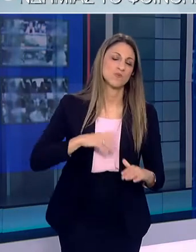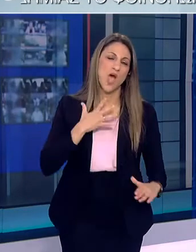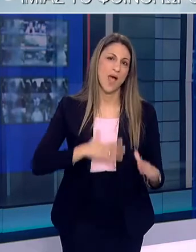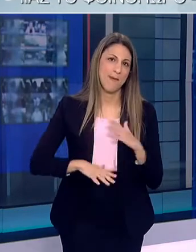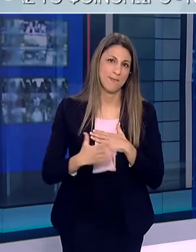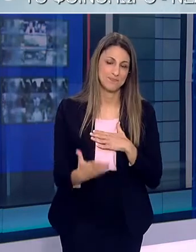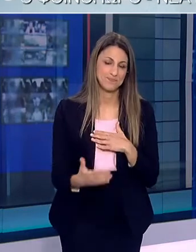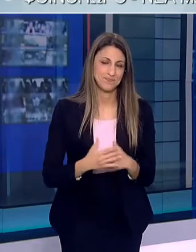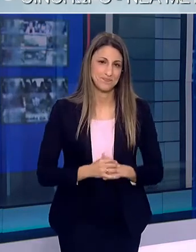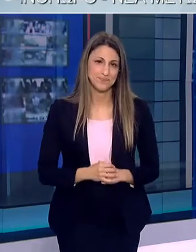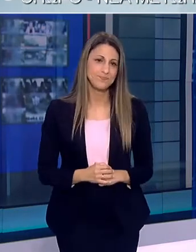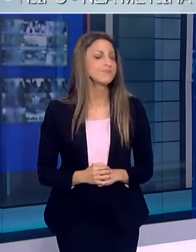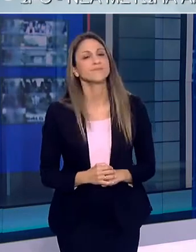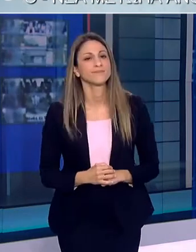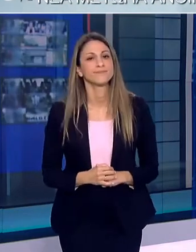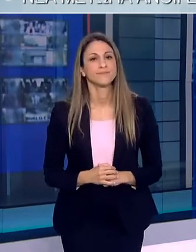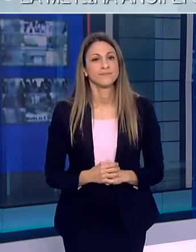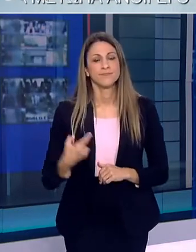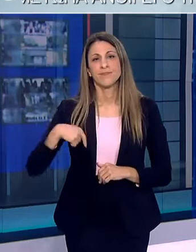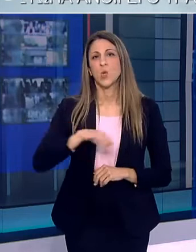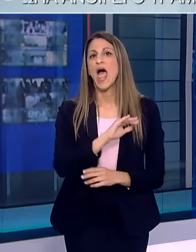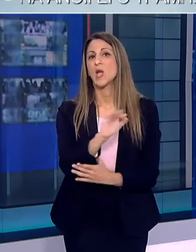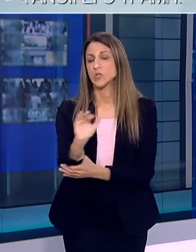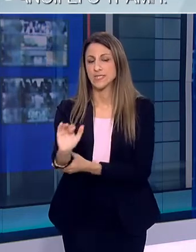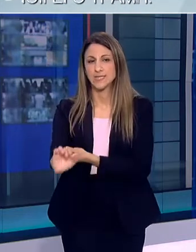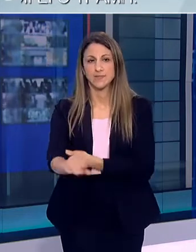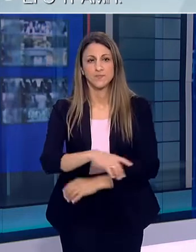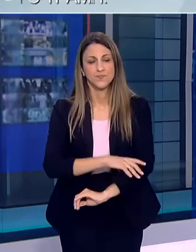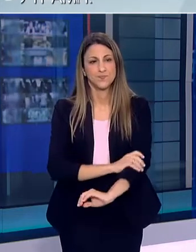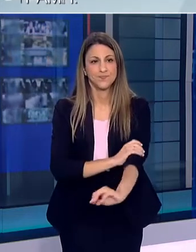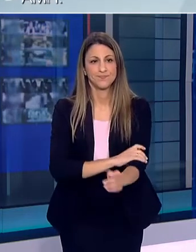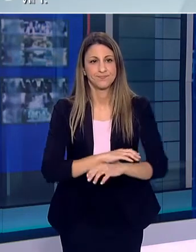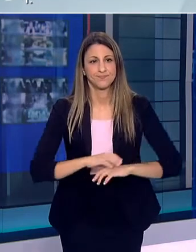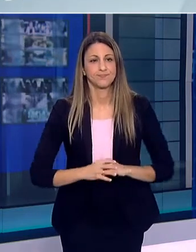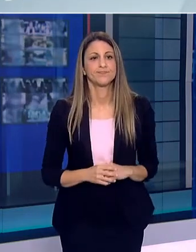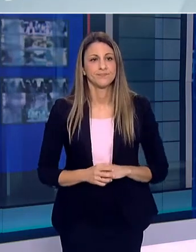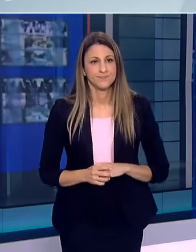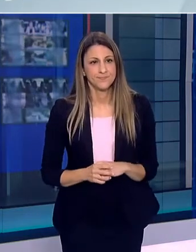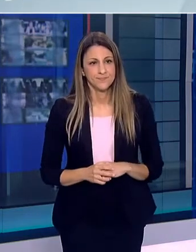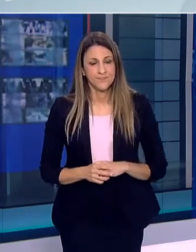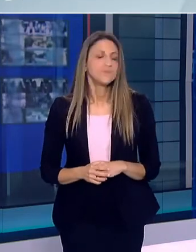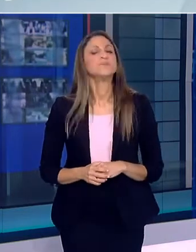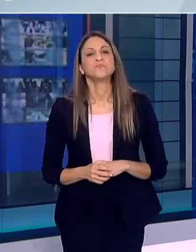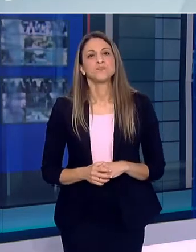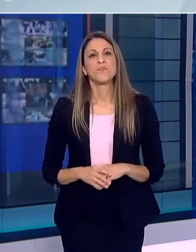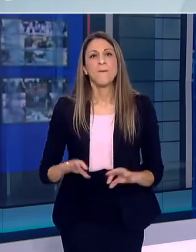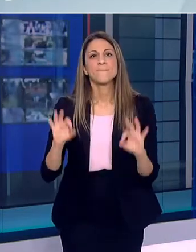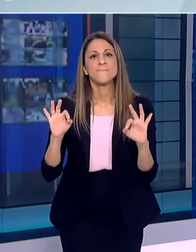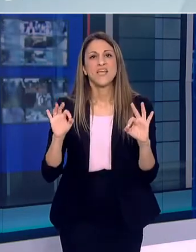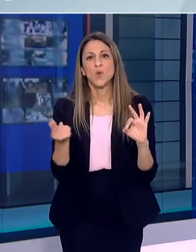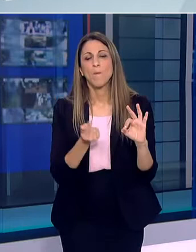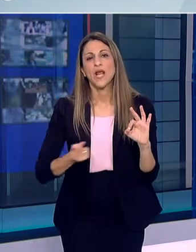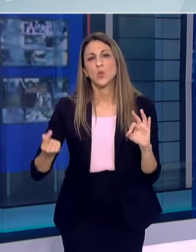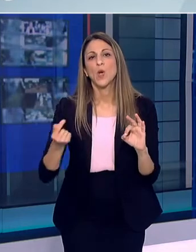ευχαριστώ Ευχαριστούμε κύριε Υπουργέ να περάσουμε σε ερωτήσεις Η κυρία Φουσέκη από το Αθηναϊκό και Μακεδονικό Πρακτορείο Ειδήσεων